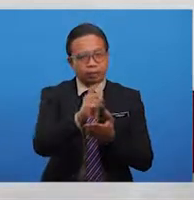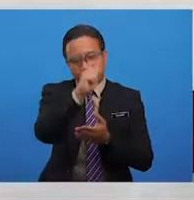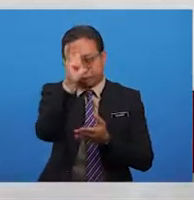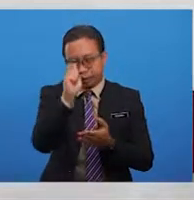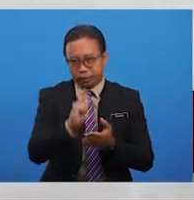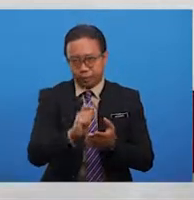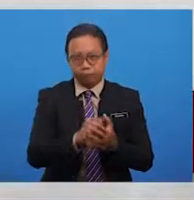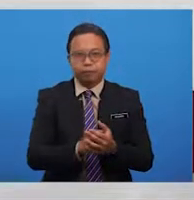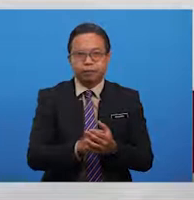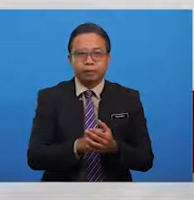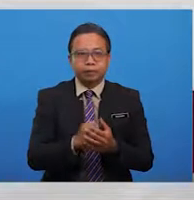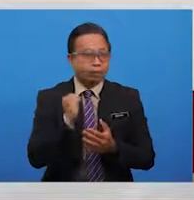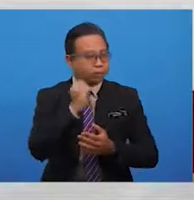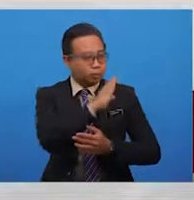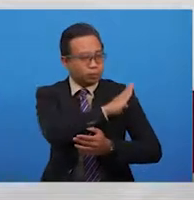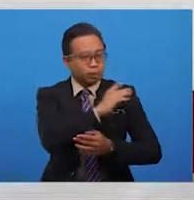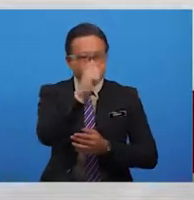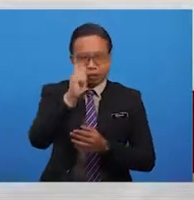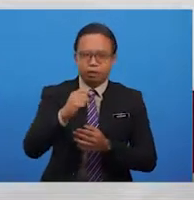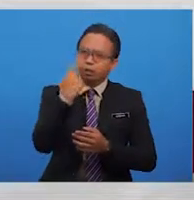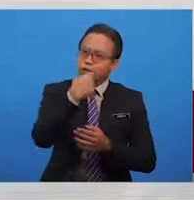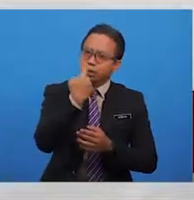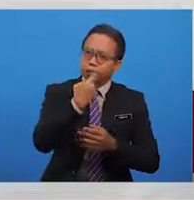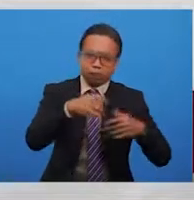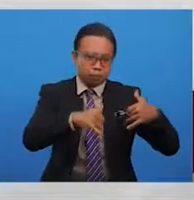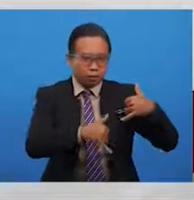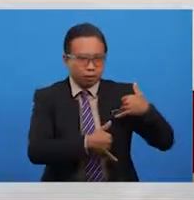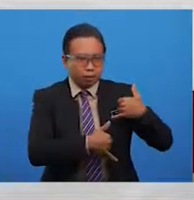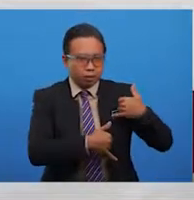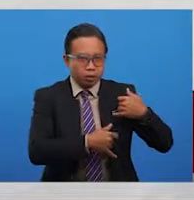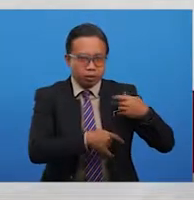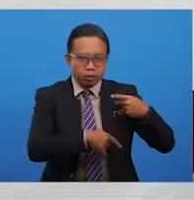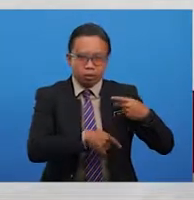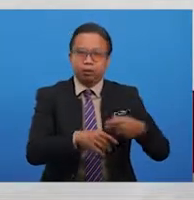siapakah pahlawan yang asing.